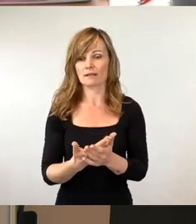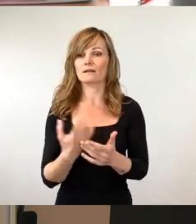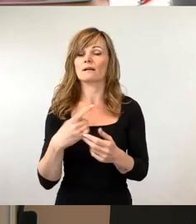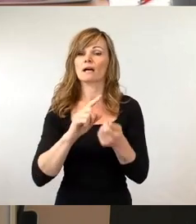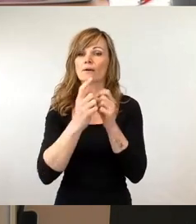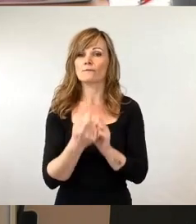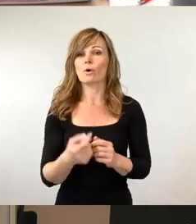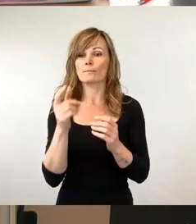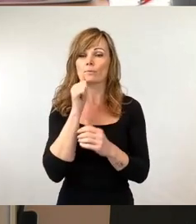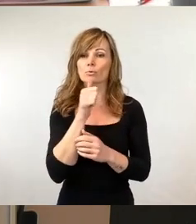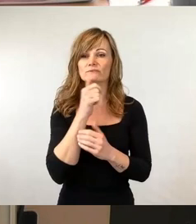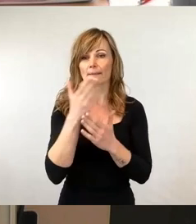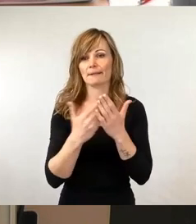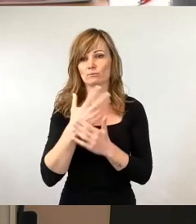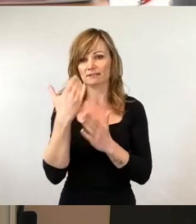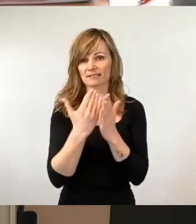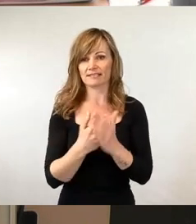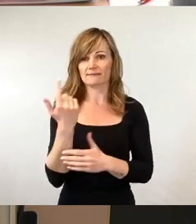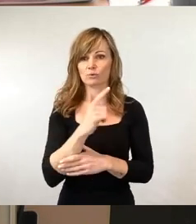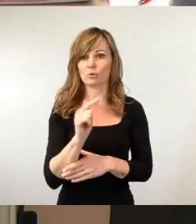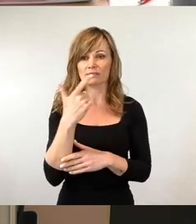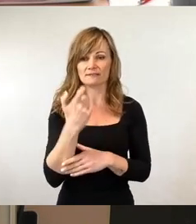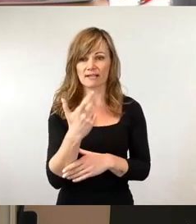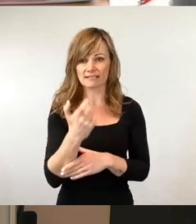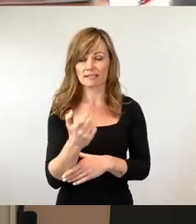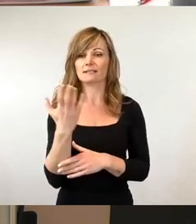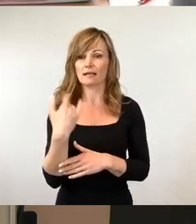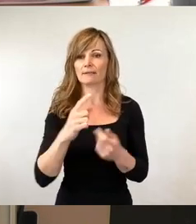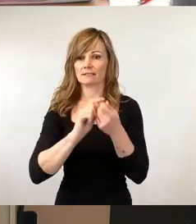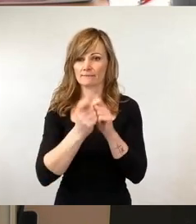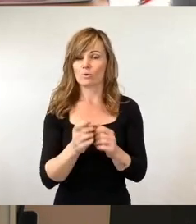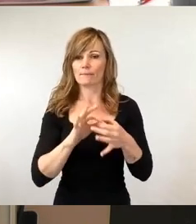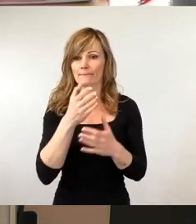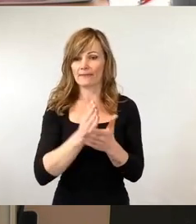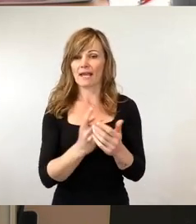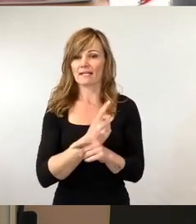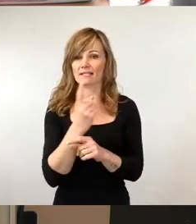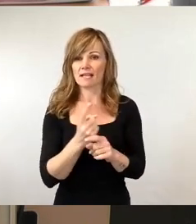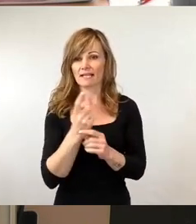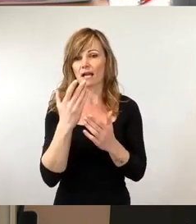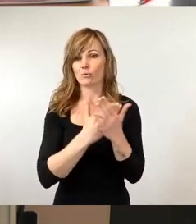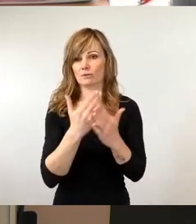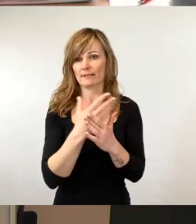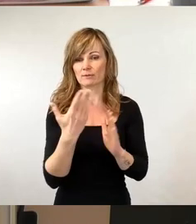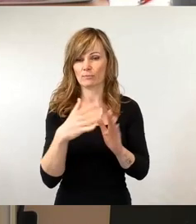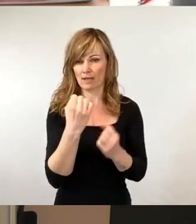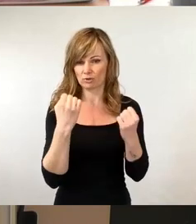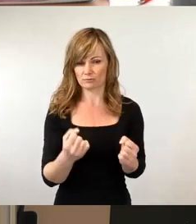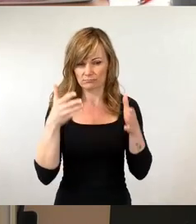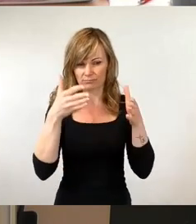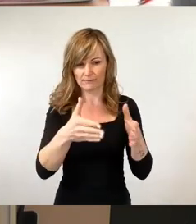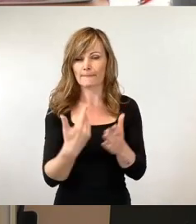2020 wurde die Teilzeitausbildung gestärkt und zwar wurde dort eine Kategorie eingeführt, dass es eine